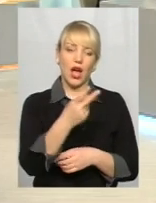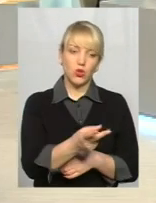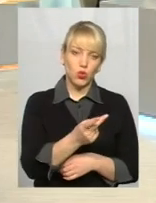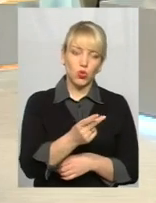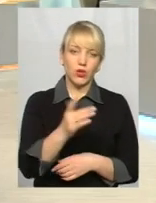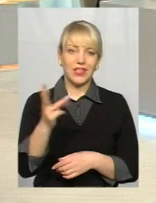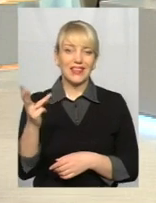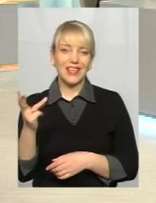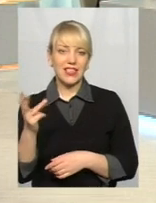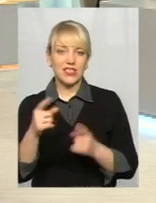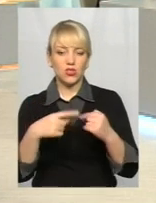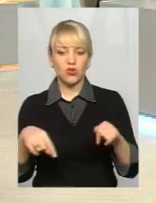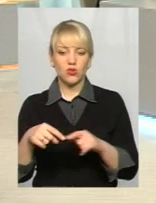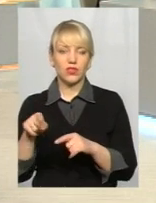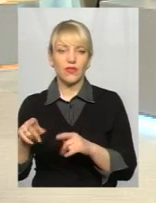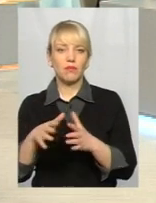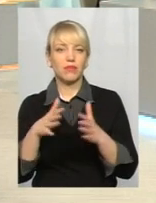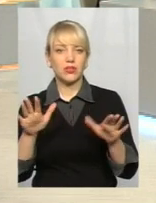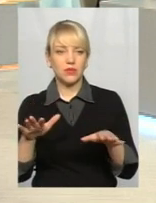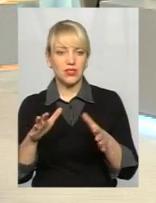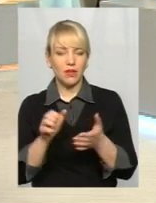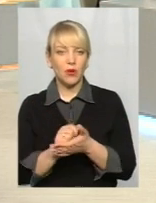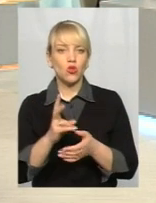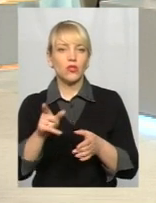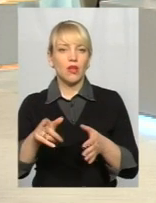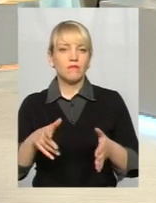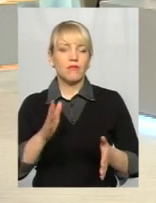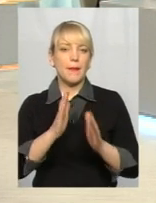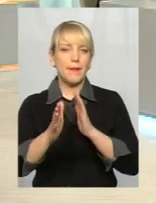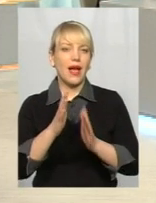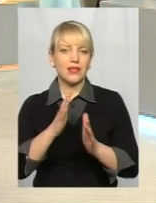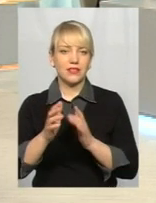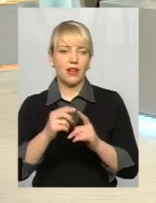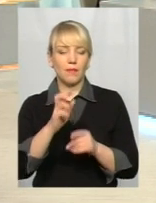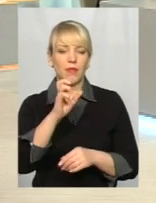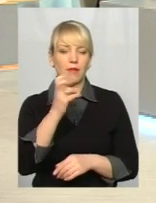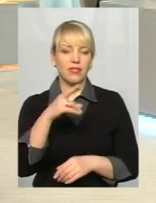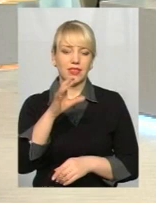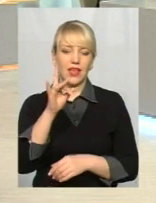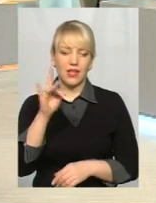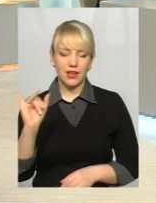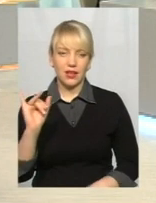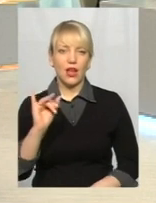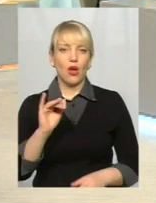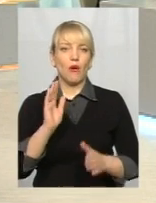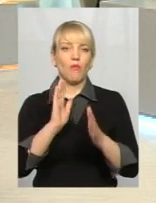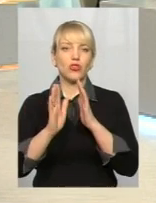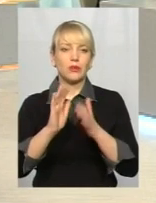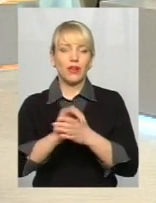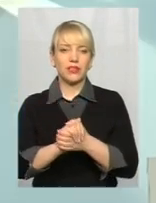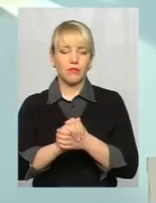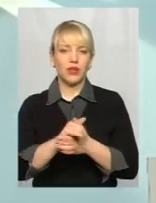вулиці займають, але там йдуть магістральні вулиці. В другу зону там входить і від Бандери до проспекту Миру, і проспект Миру, і